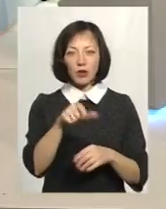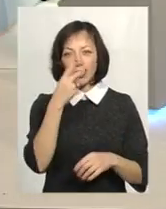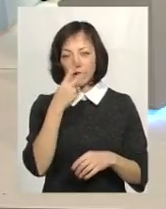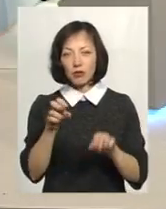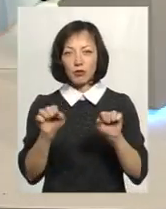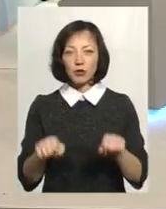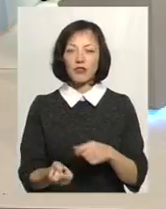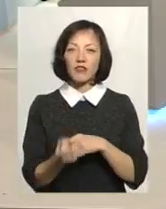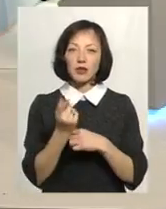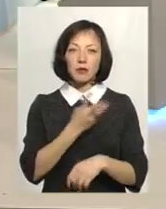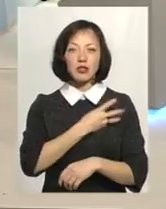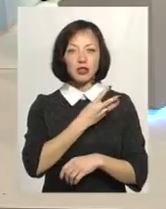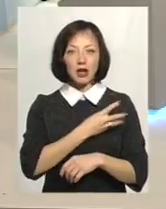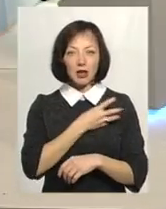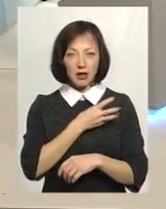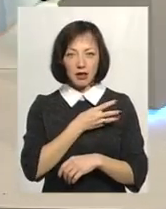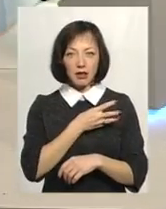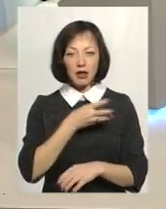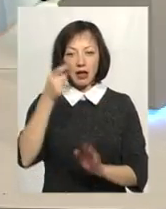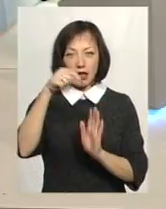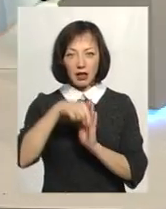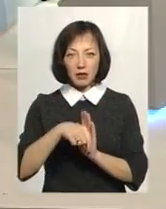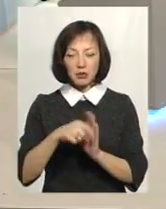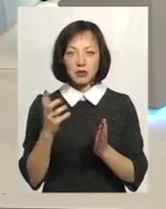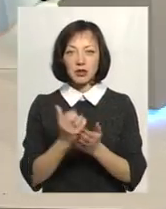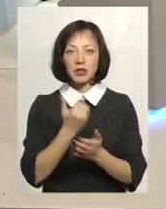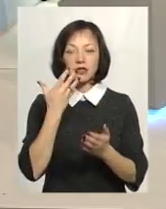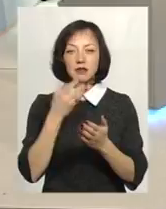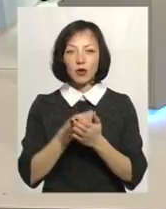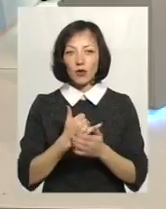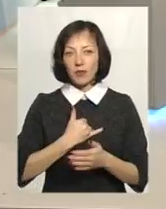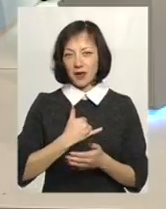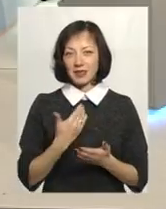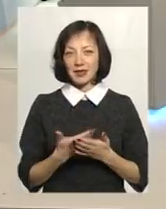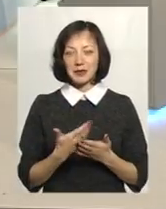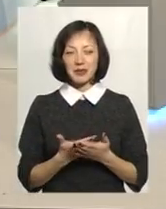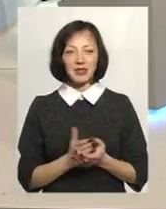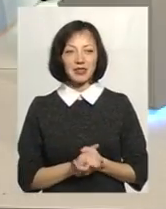Можливо, в когось вже виникло бажання глибше копнути своє коріння в мене, наприклад.